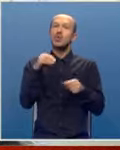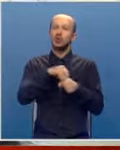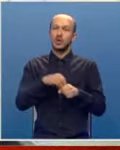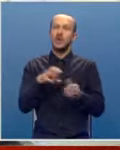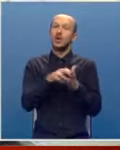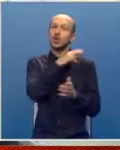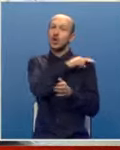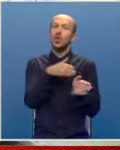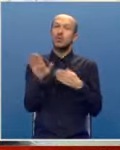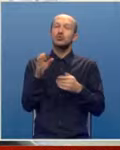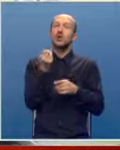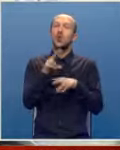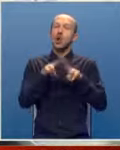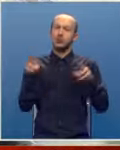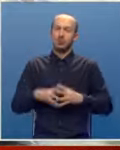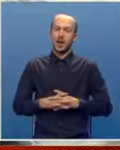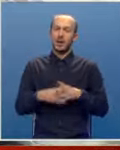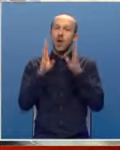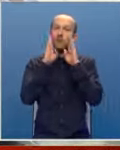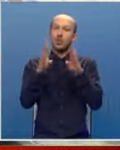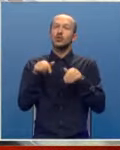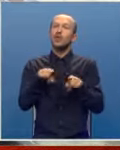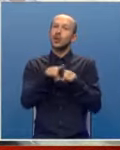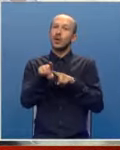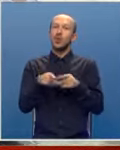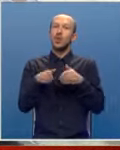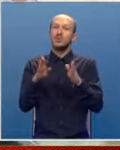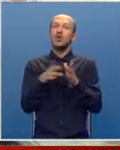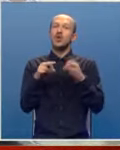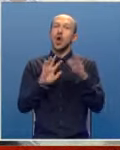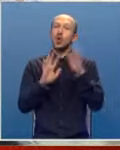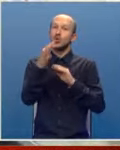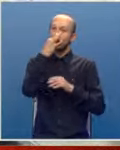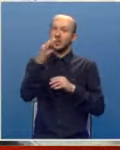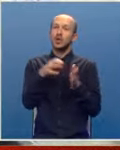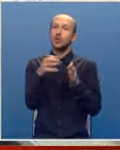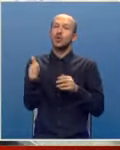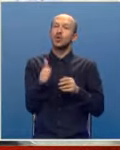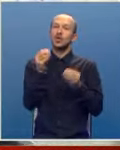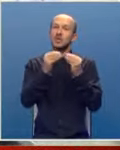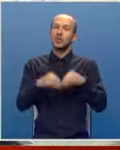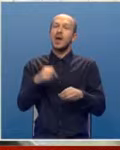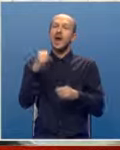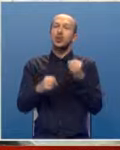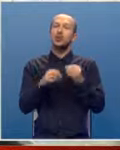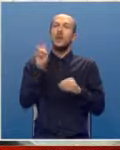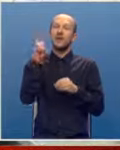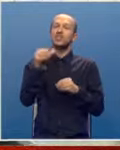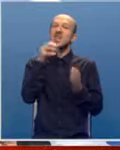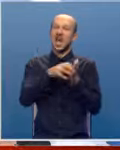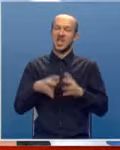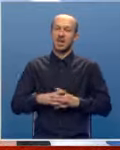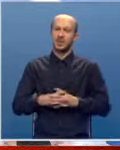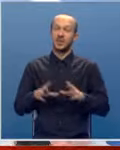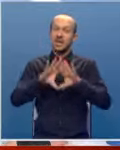Gradonačelnik odbacuje brojne optužbe. Fokus na ovom kolegiju mu usmjerio je na goruće pitanje dugogodišnjeg spora autoprevoza i grada.